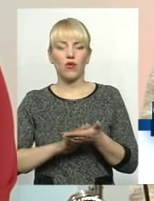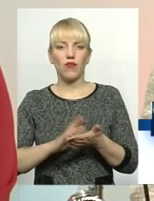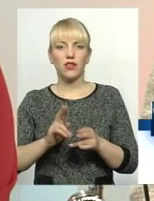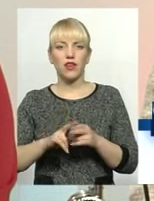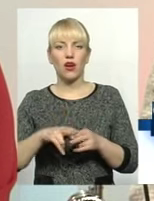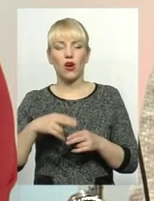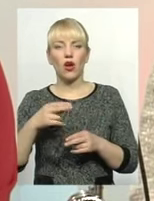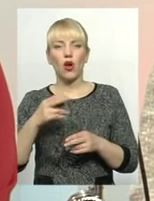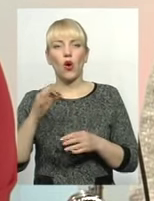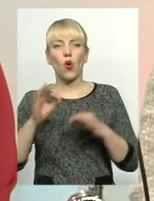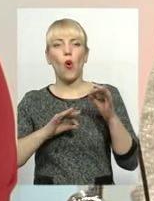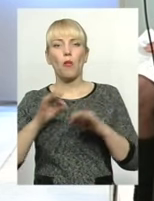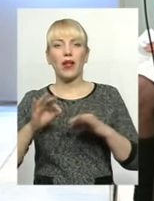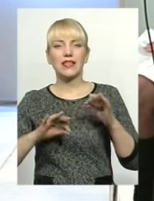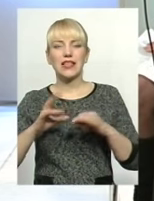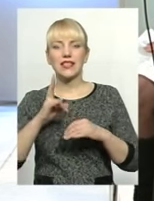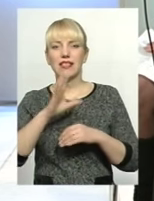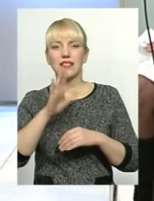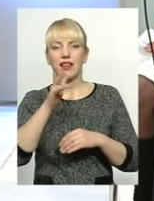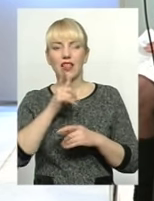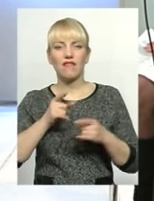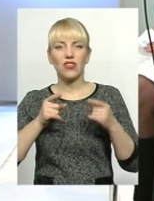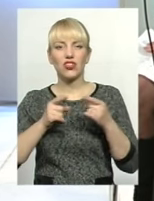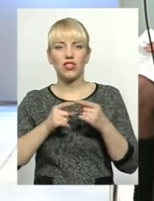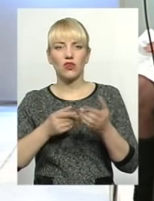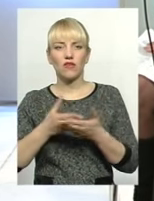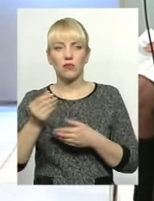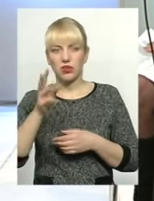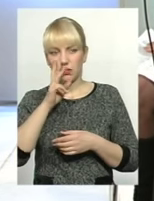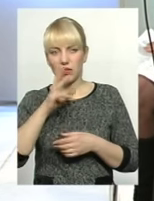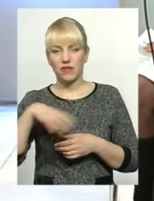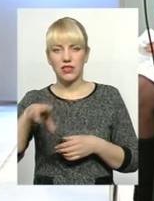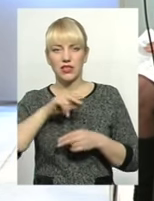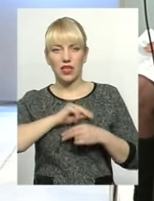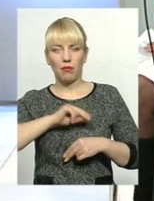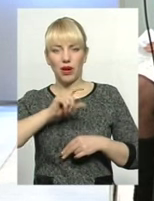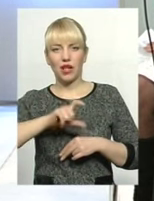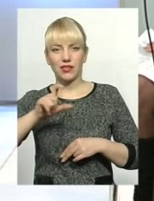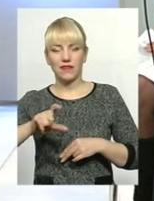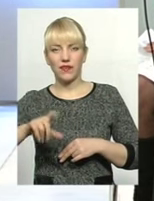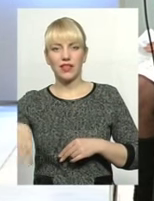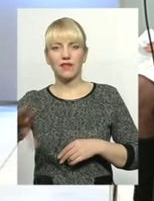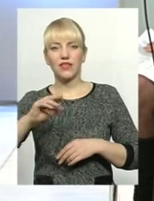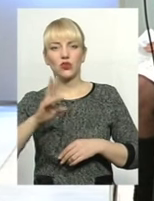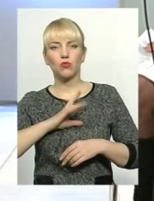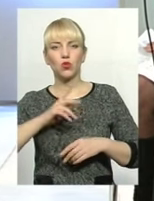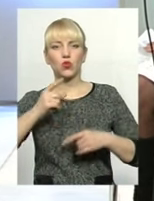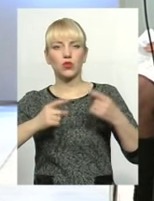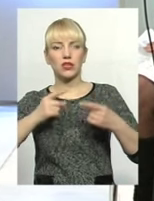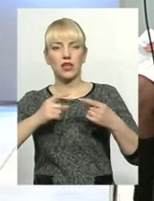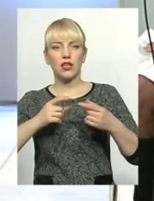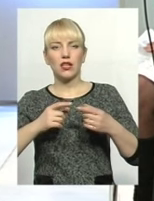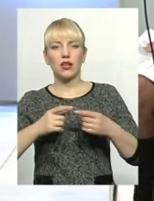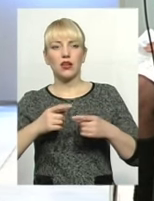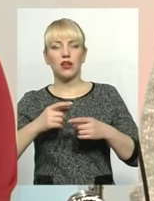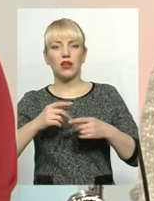виплату чинну заробітну плату, наймані працівники нам по всіх колективних трудових спорах, які були зареєстровані, сказали,